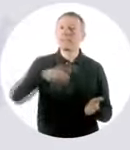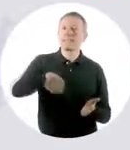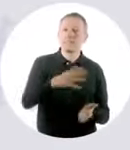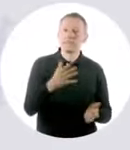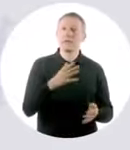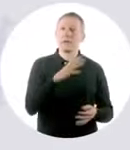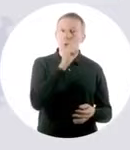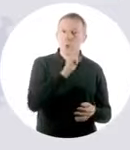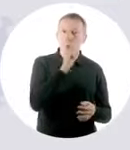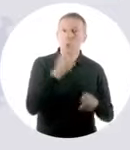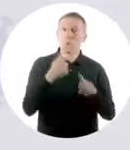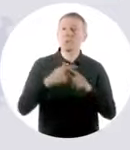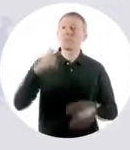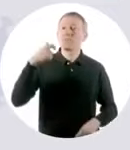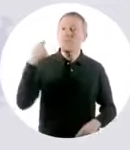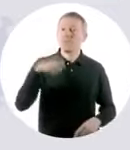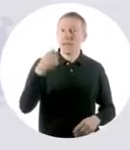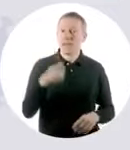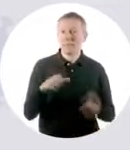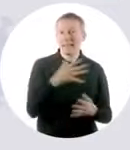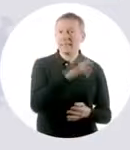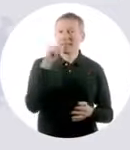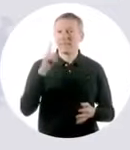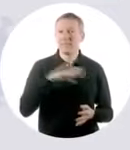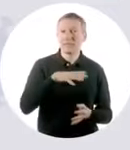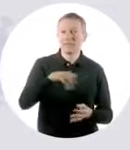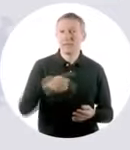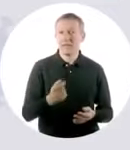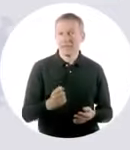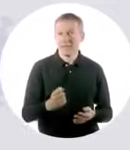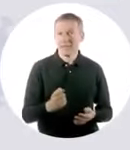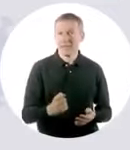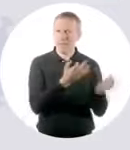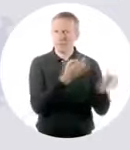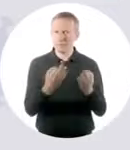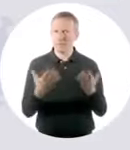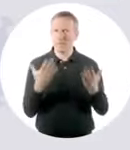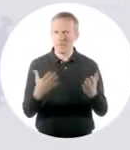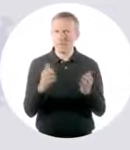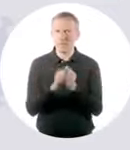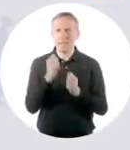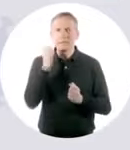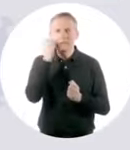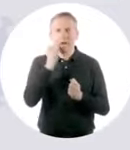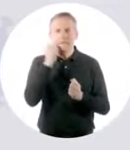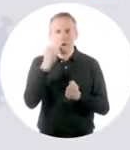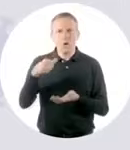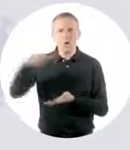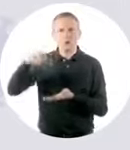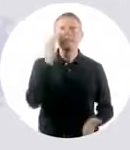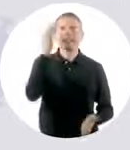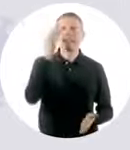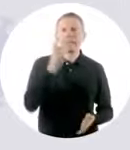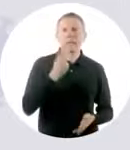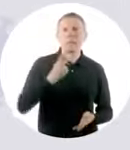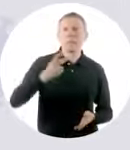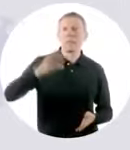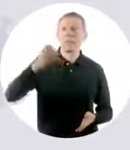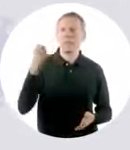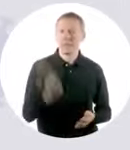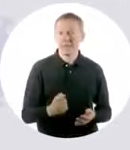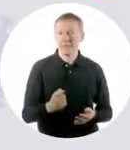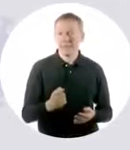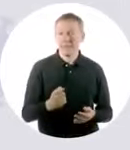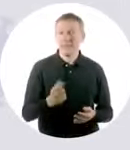Si vous avez de la toux et de la fièvre, vous êtes peut-être con, mais lavez-vous très régulièrement les mains avec les mains. Si les